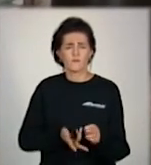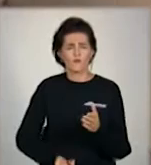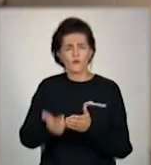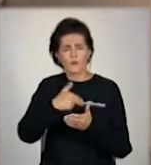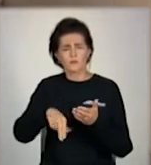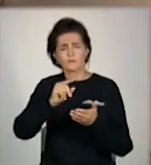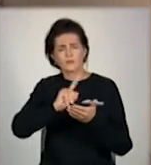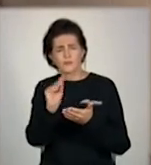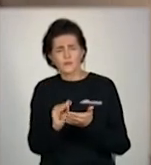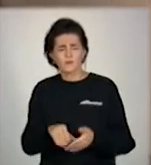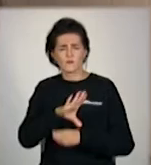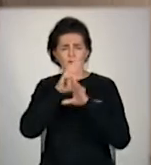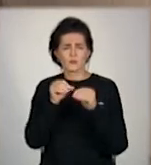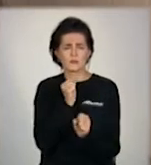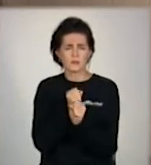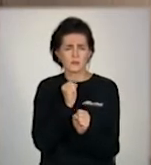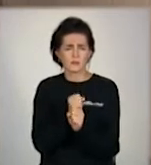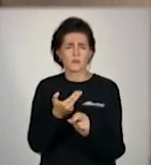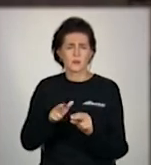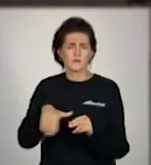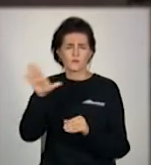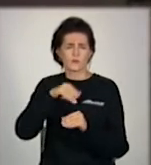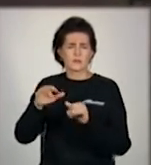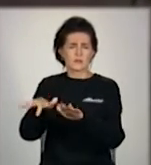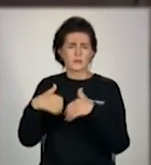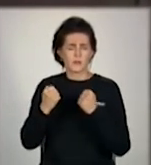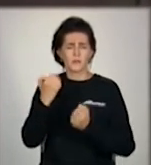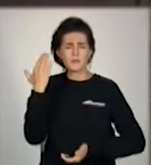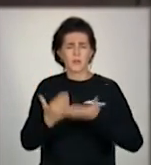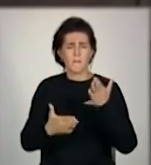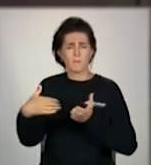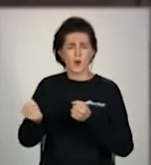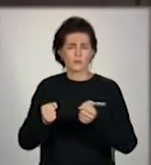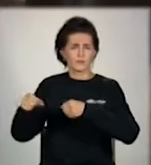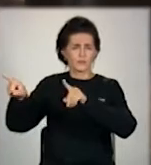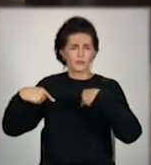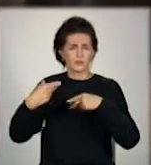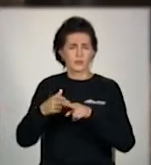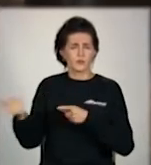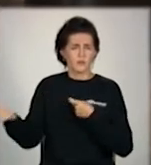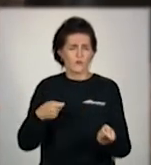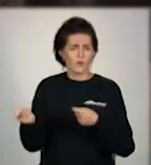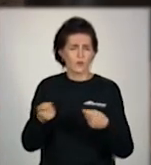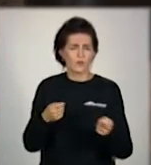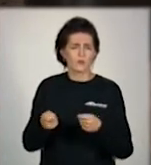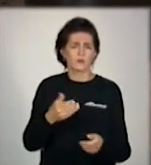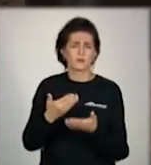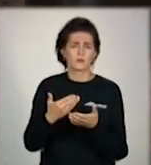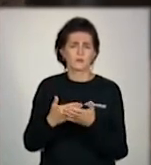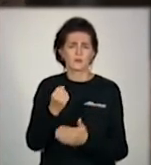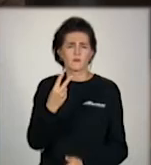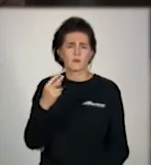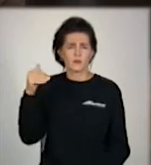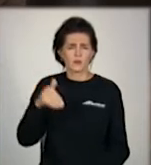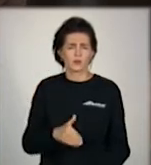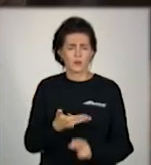виписують. Ідеш вирізку, потім забираєш. Отак, якщо машини, що возять ось ці. Ну, 1012